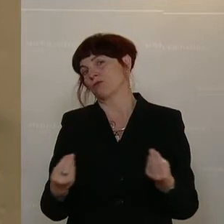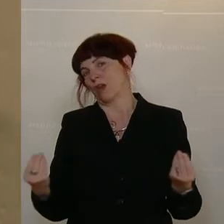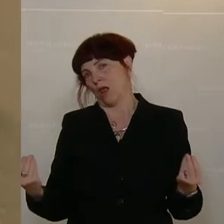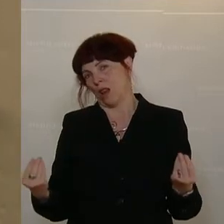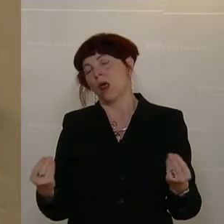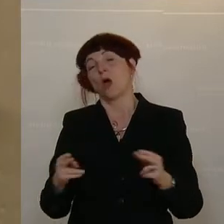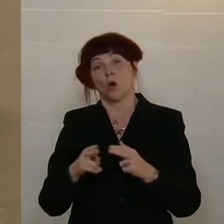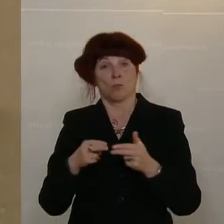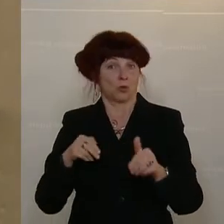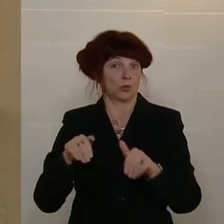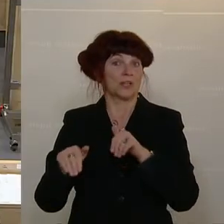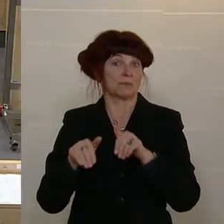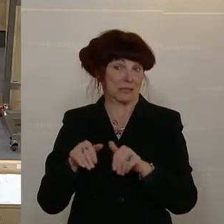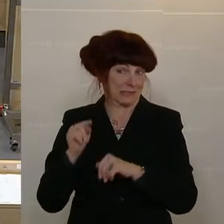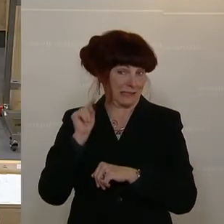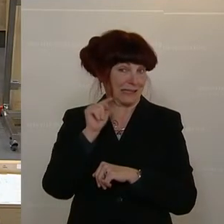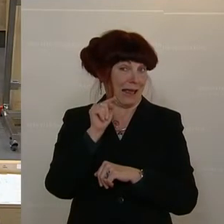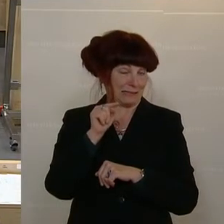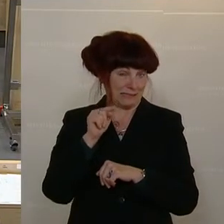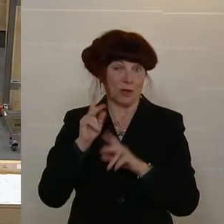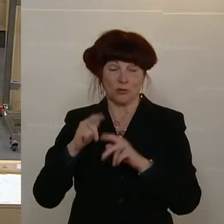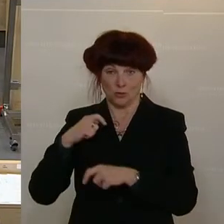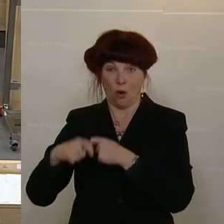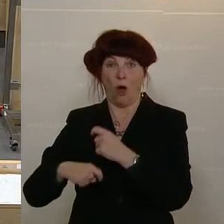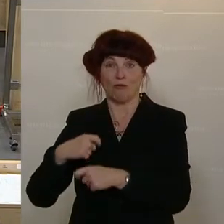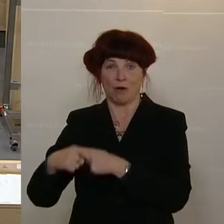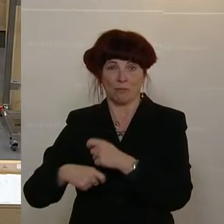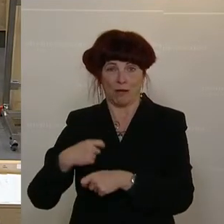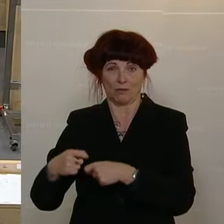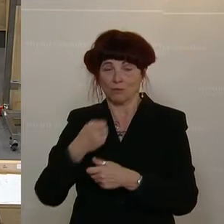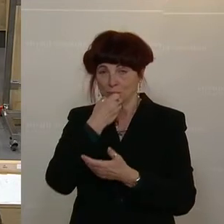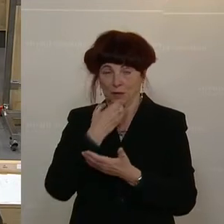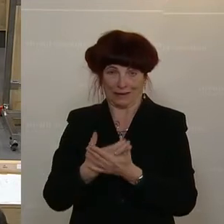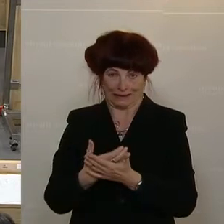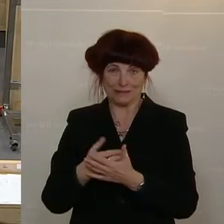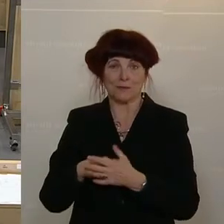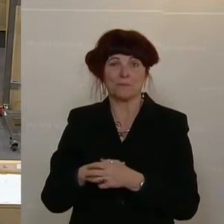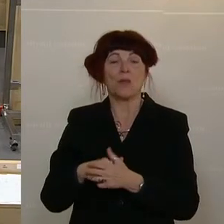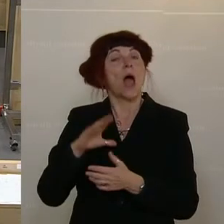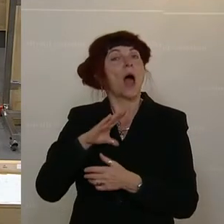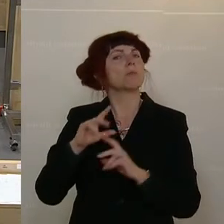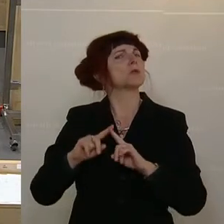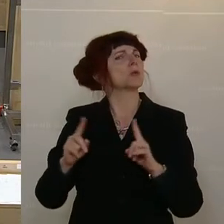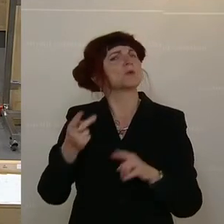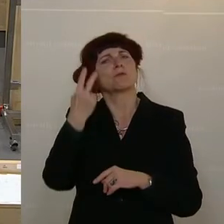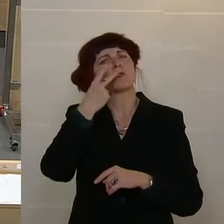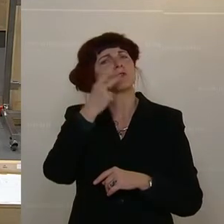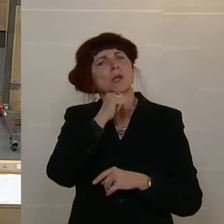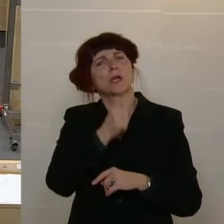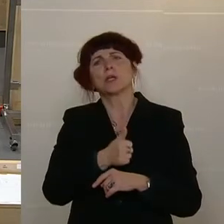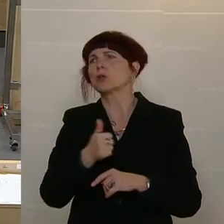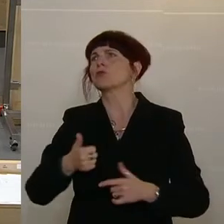Bundesminister. Das wäre eigentlich eine Aufarbeitung für einen Bericht. Ansonsten verstehe ich es nicht so, dass man das so